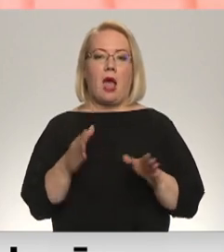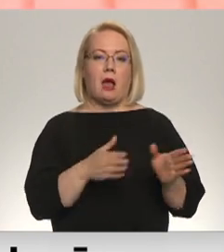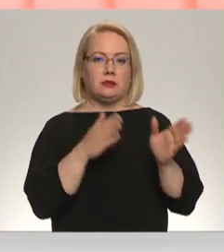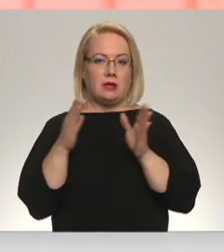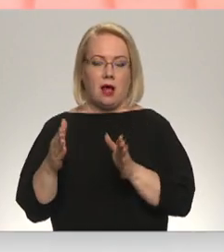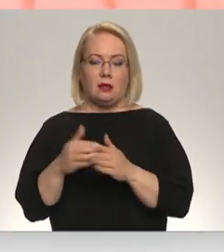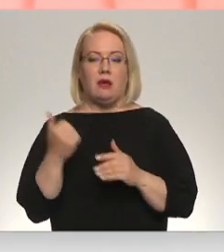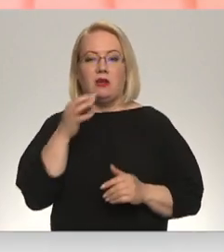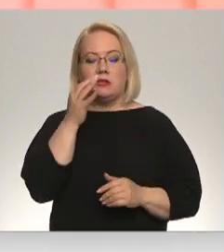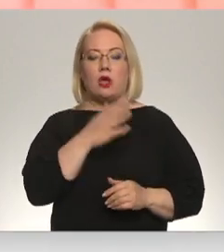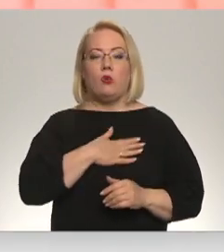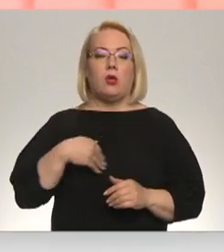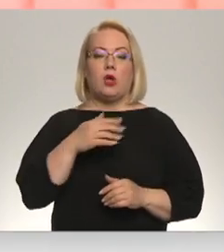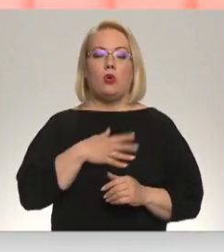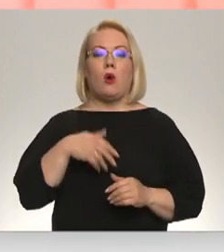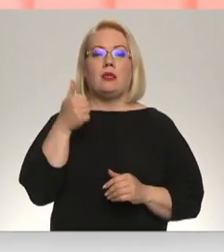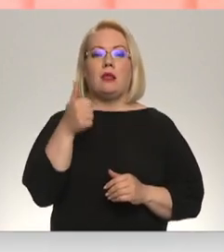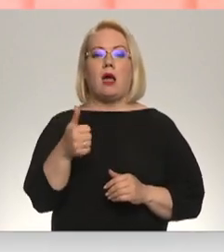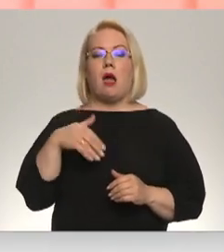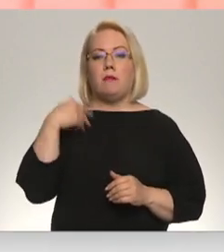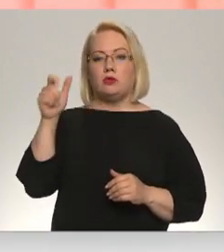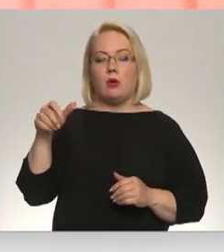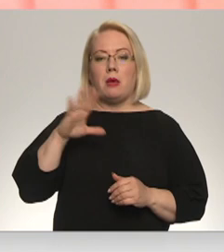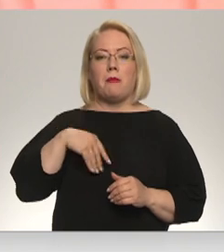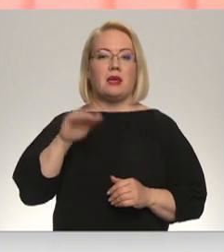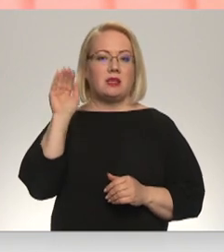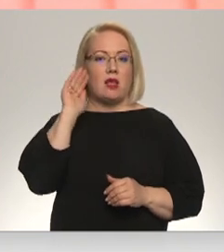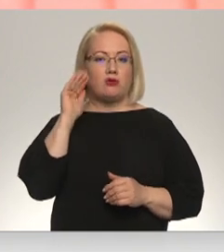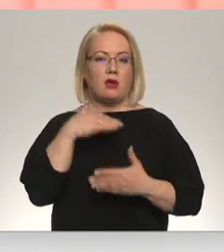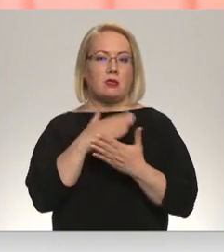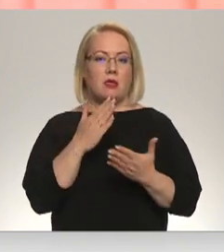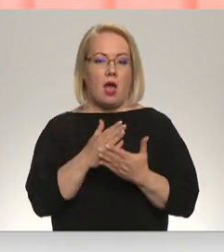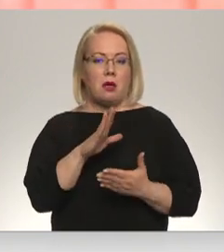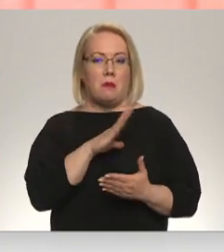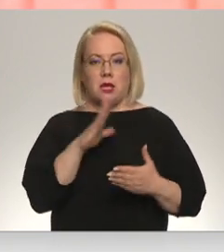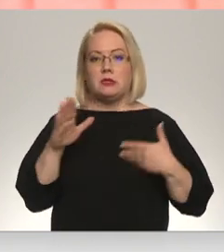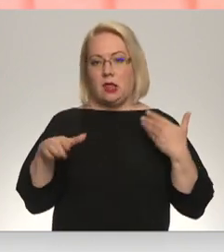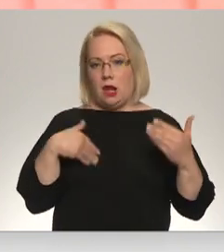skolēni pēc klausīšanās daņas bija diezgan sadraukšies.